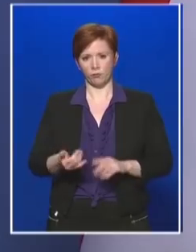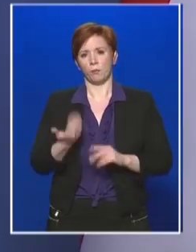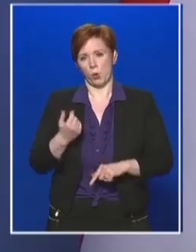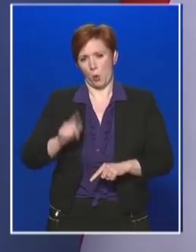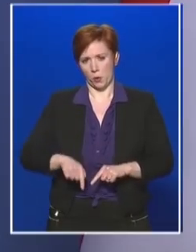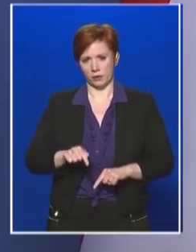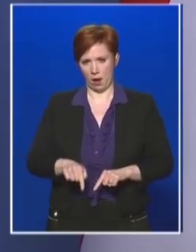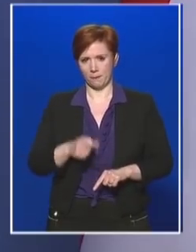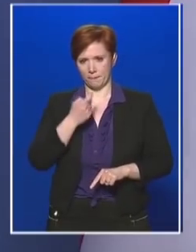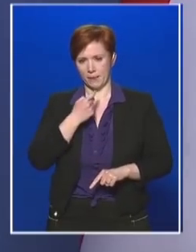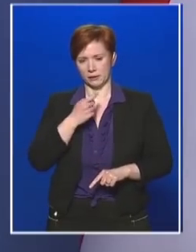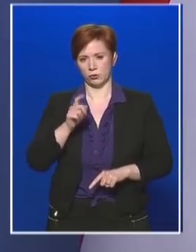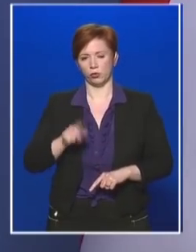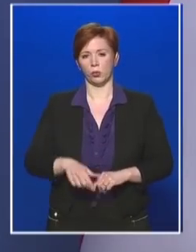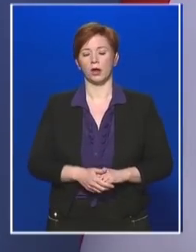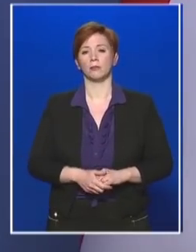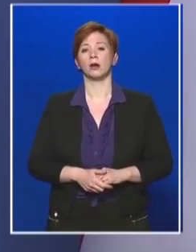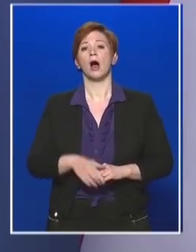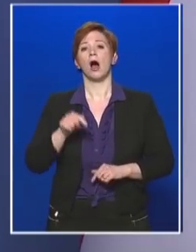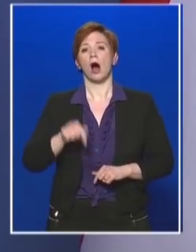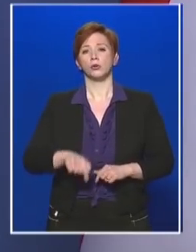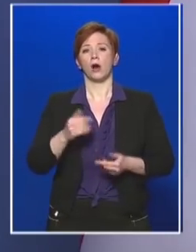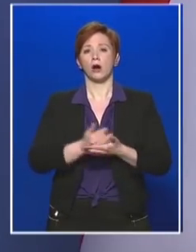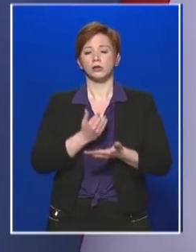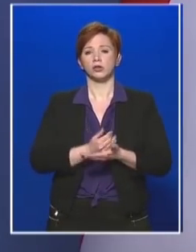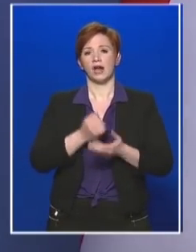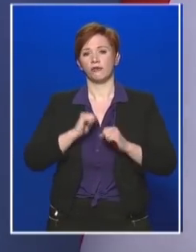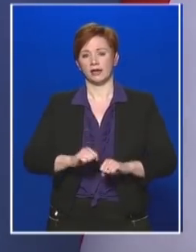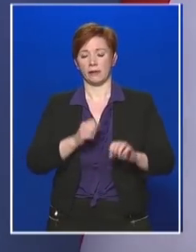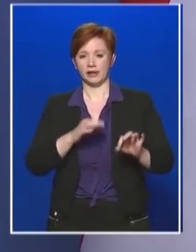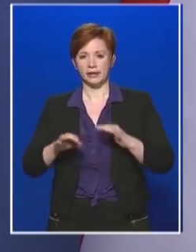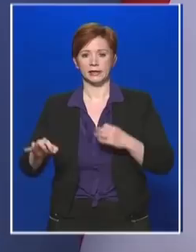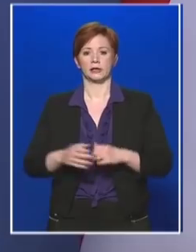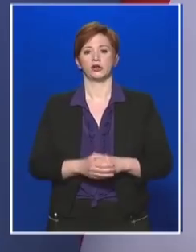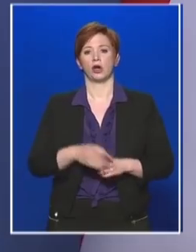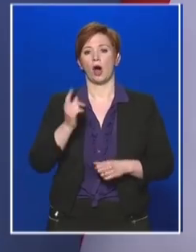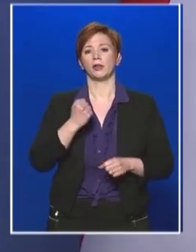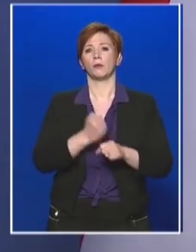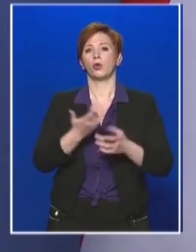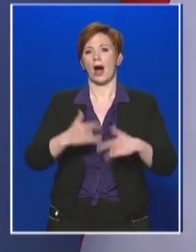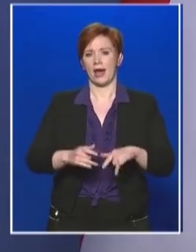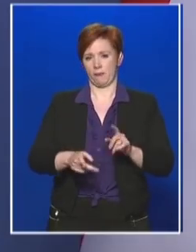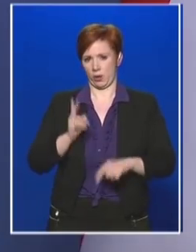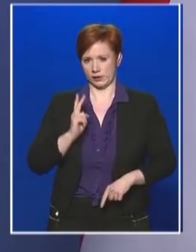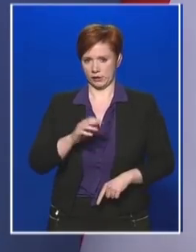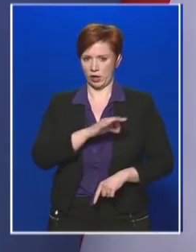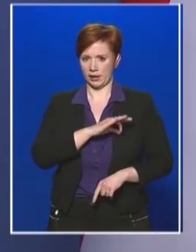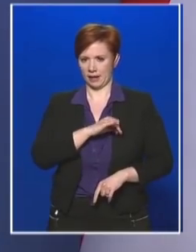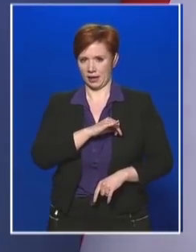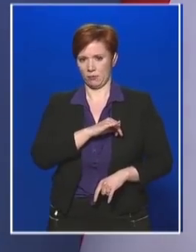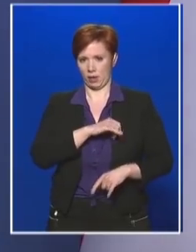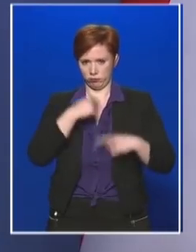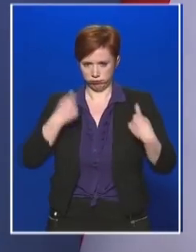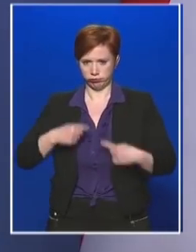azok a gazdaságvédelmi lépések, amelyeket a munkahelyek megőrzése érdekében tettünk,